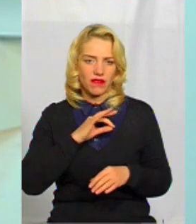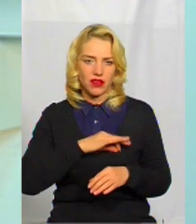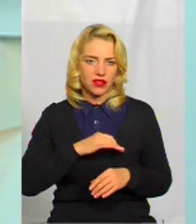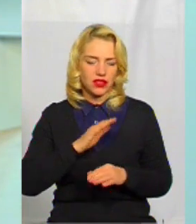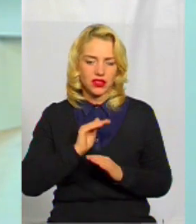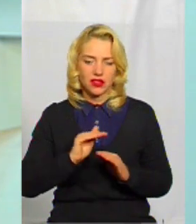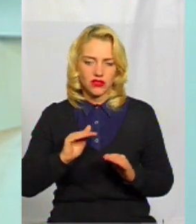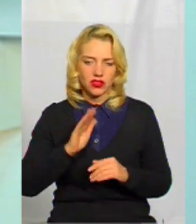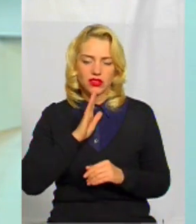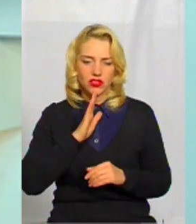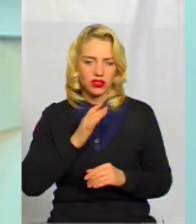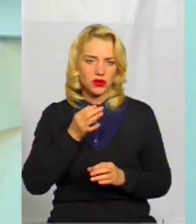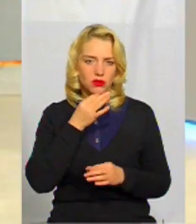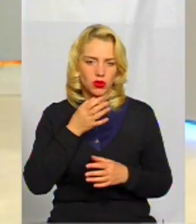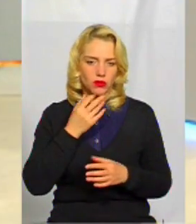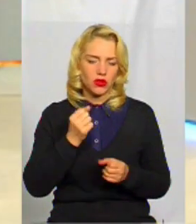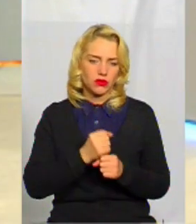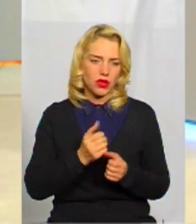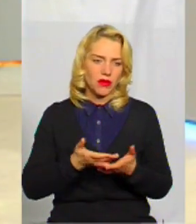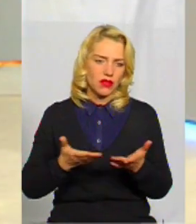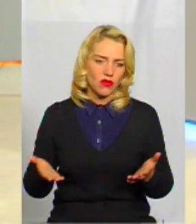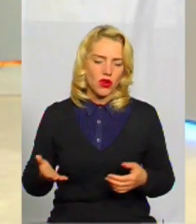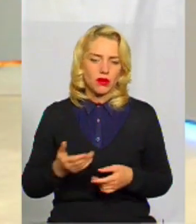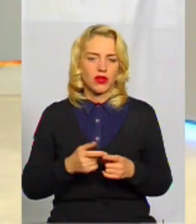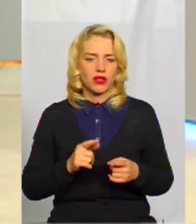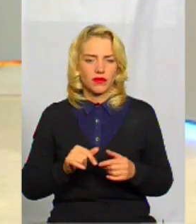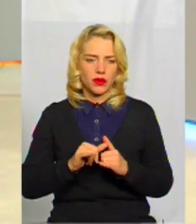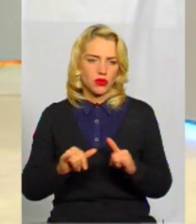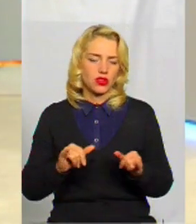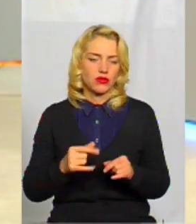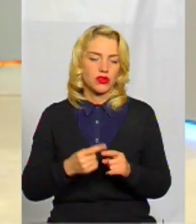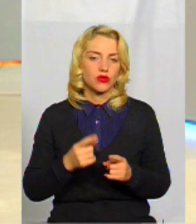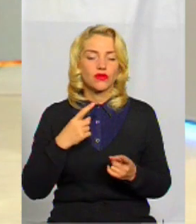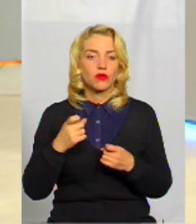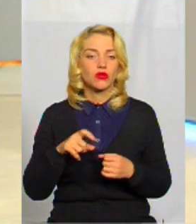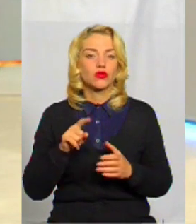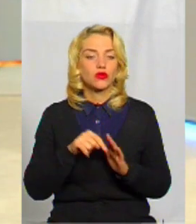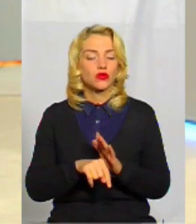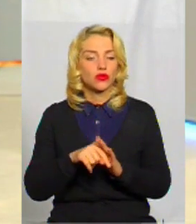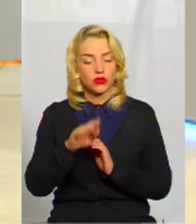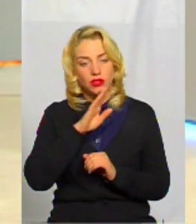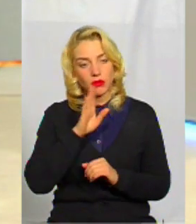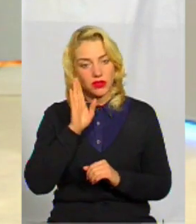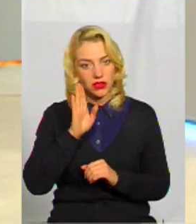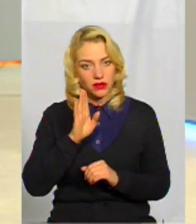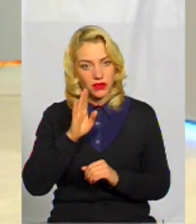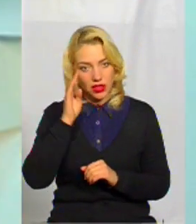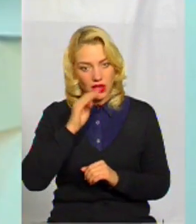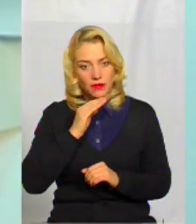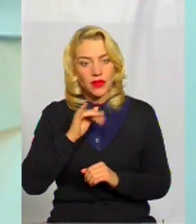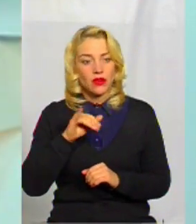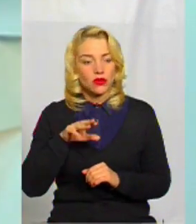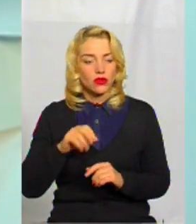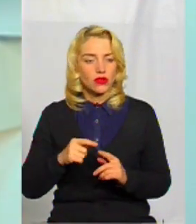Вони там одразу створювали якісь платформи, хештеги, за якими поширювали цю інформацію. Що стосується батьків, то